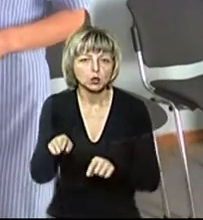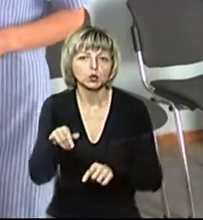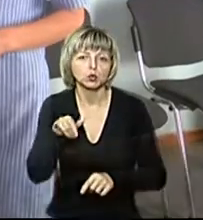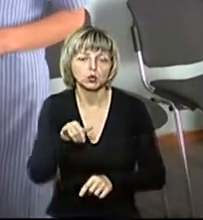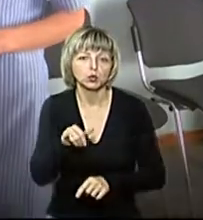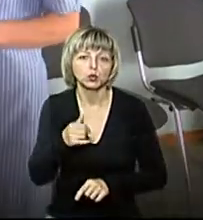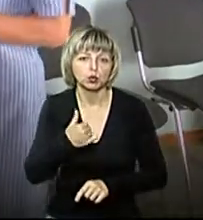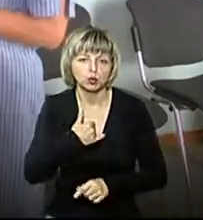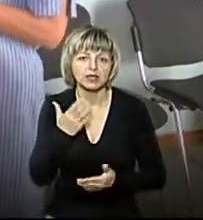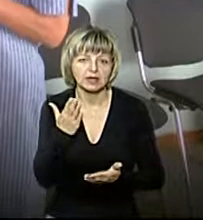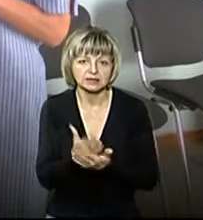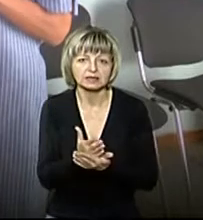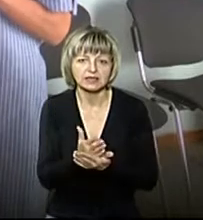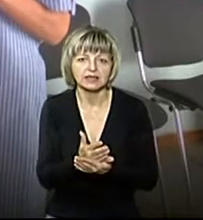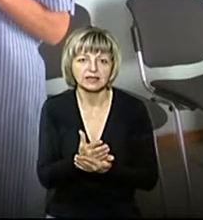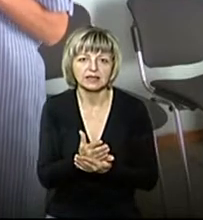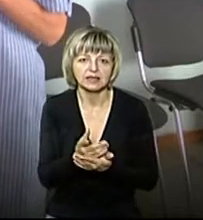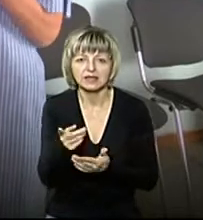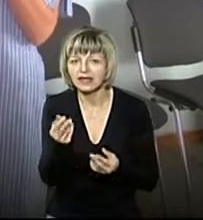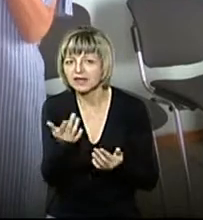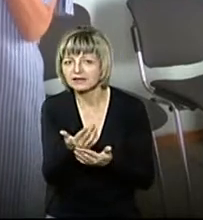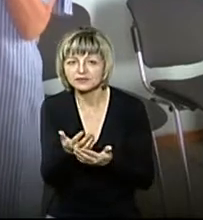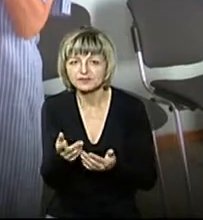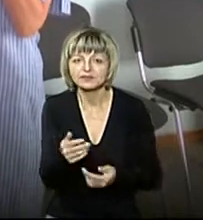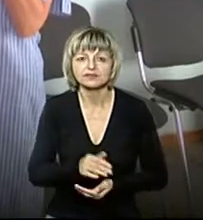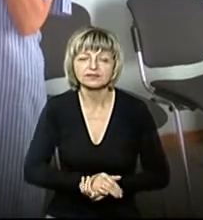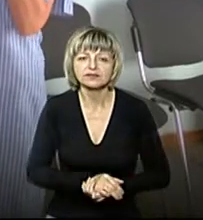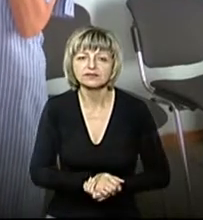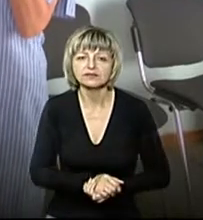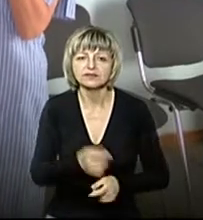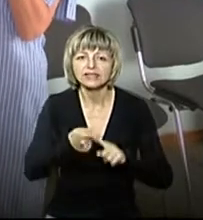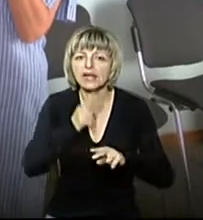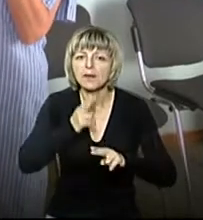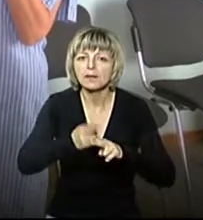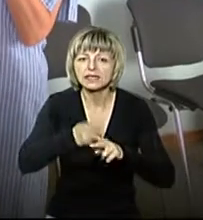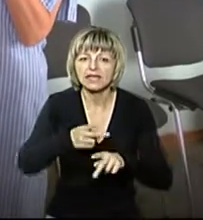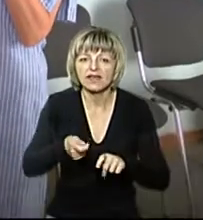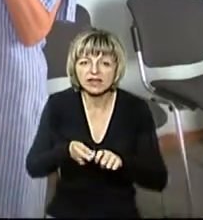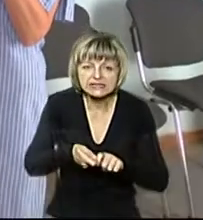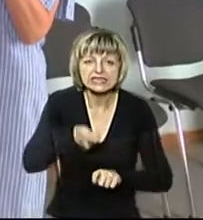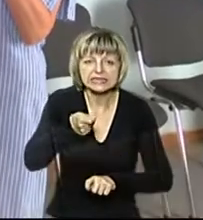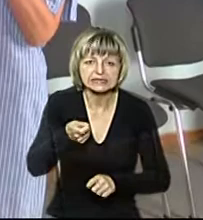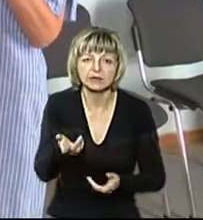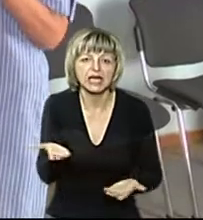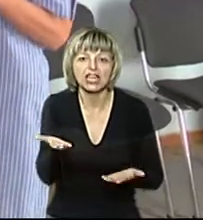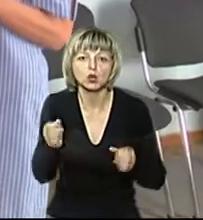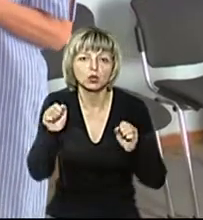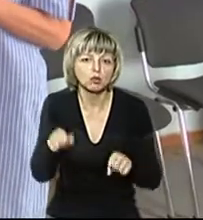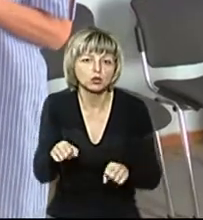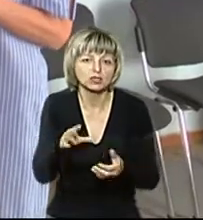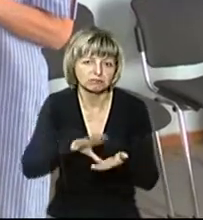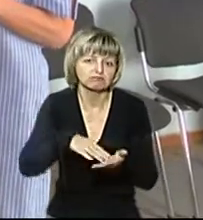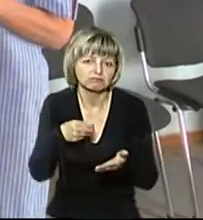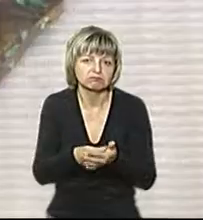представлені фібули, от фібула в такому гарному стані. Тут є така металева застіпка, яку умовно можна